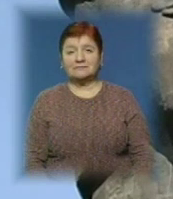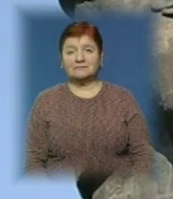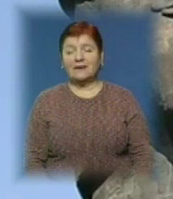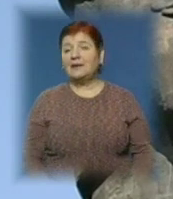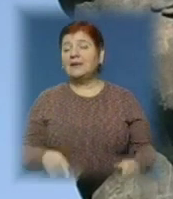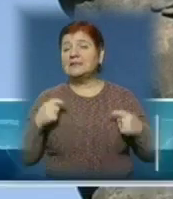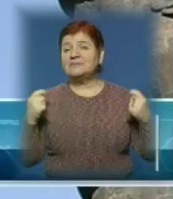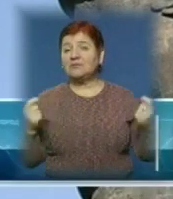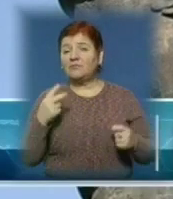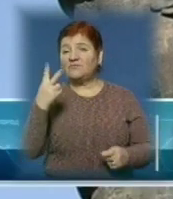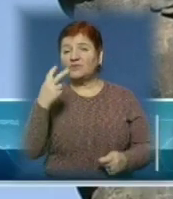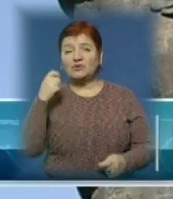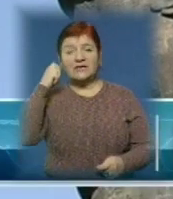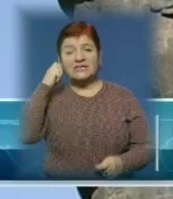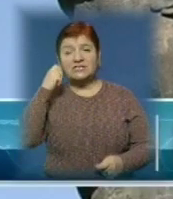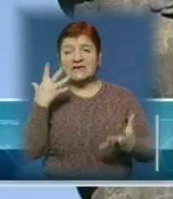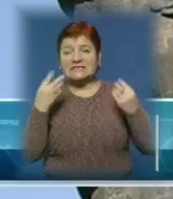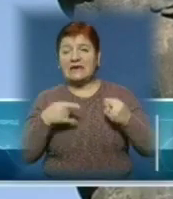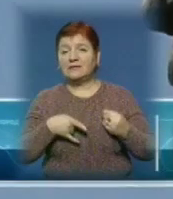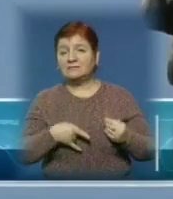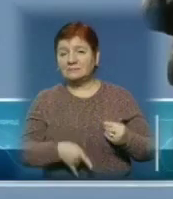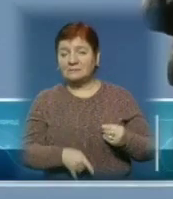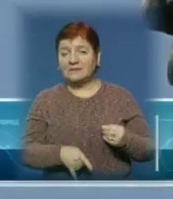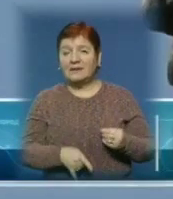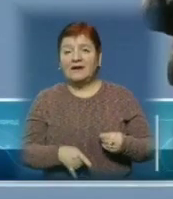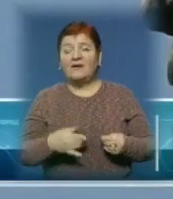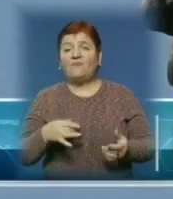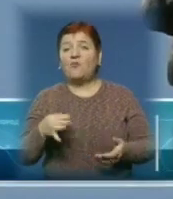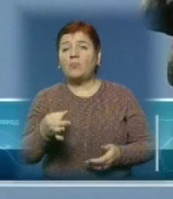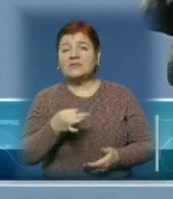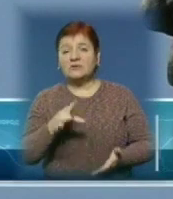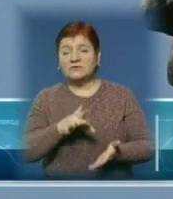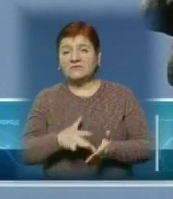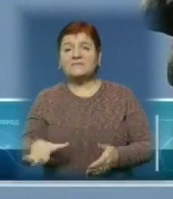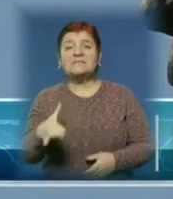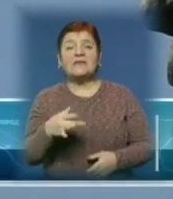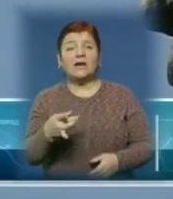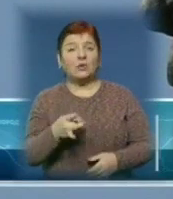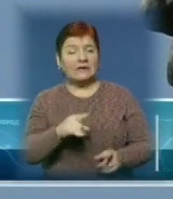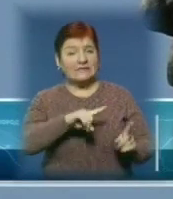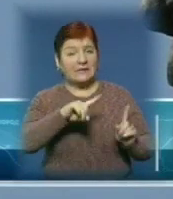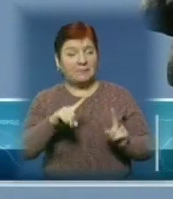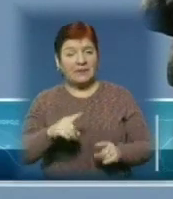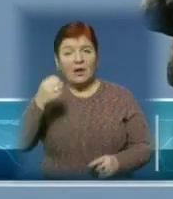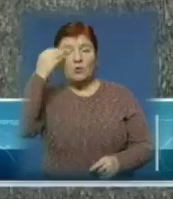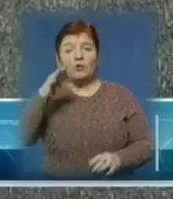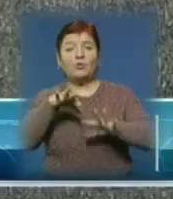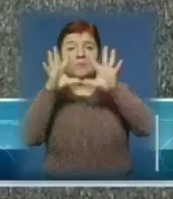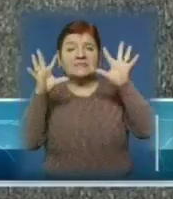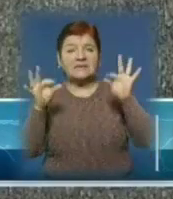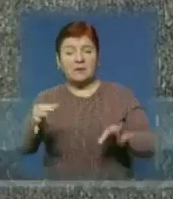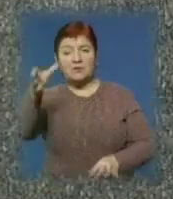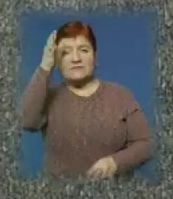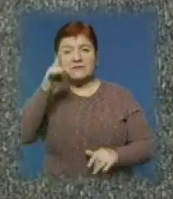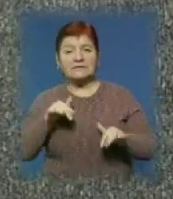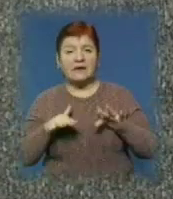Святкуватимуть двохсотріччя з дня народження Тараса Шевченка не лише в обласному центрі, а й усіх районах Закарпаття. Культурно-мистецькі та просвітницькі